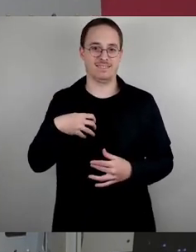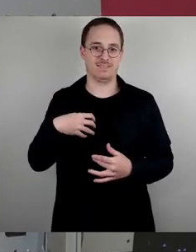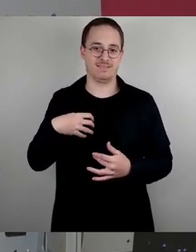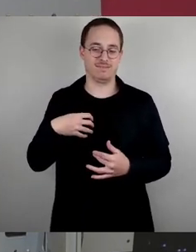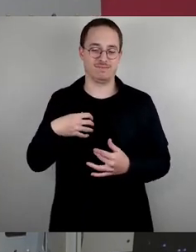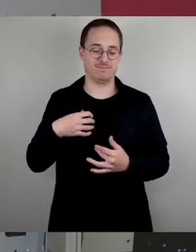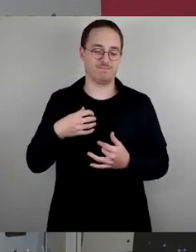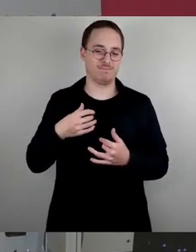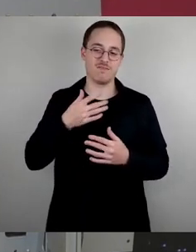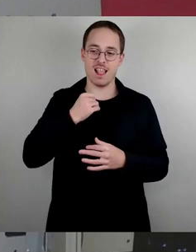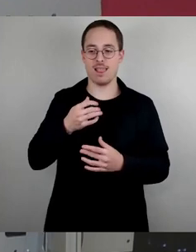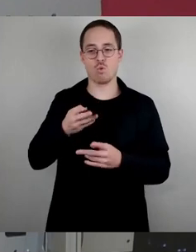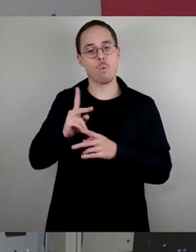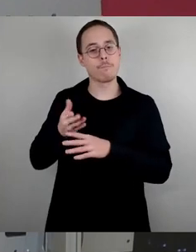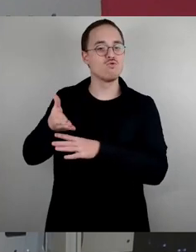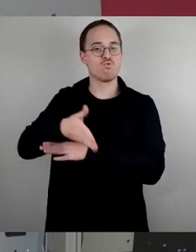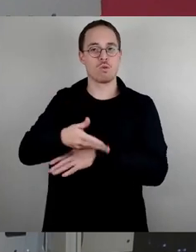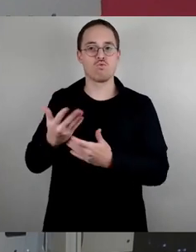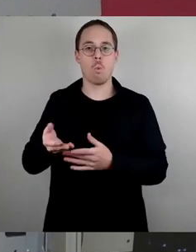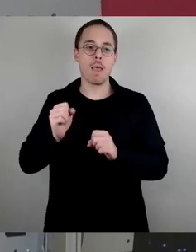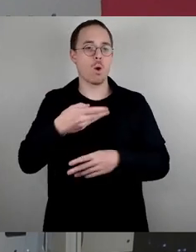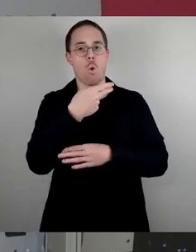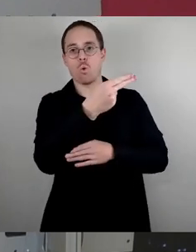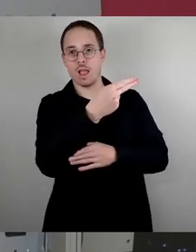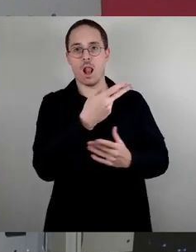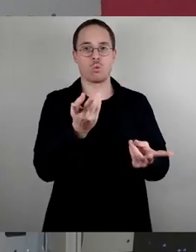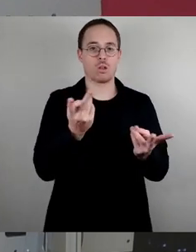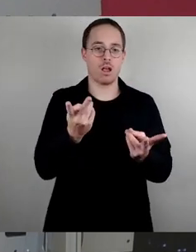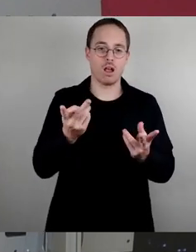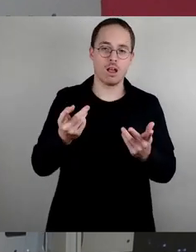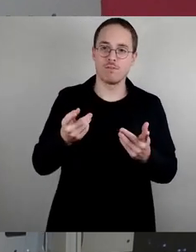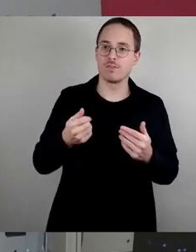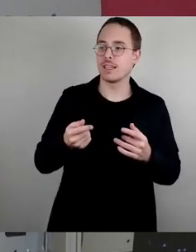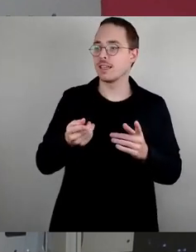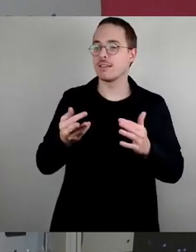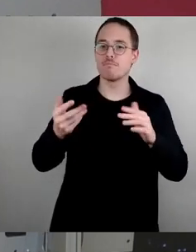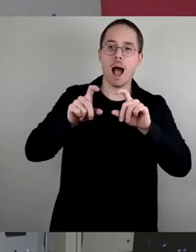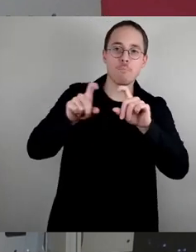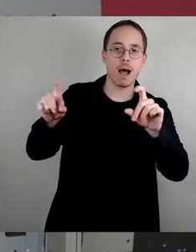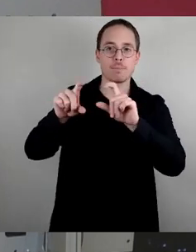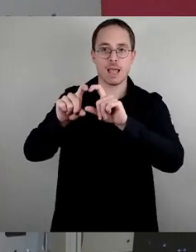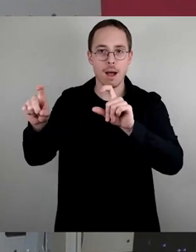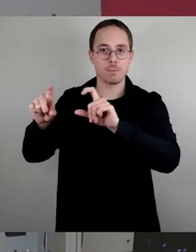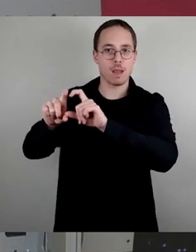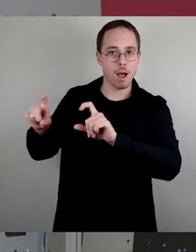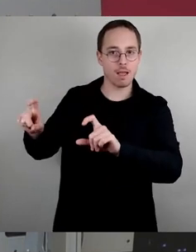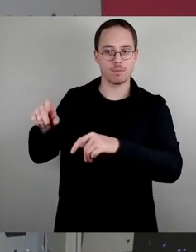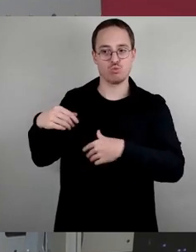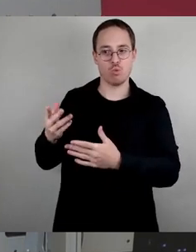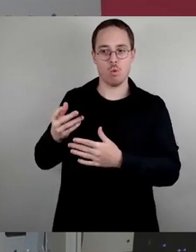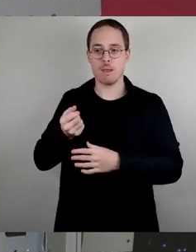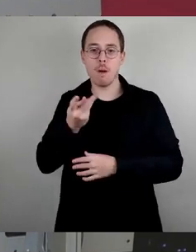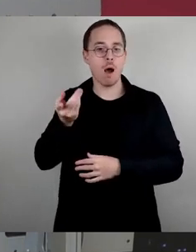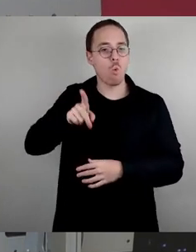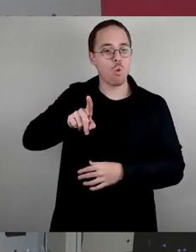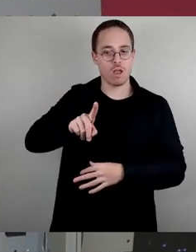möblierte Apartments entstanden, die ganz häufig eben von Menschen genutzt werden, die hier mal für ein paar Monate in der Stadt arbeiten, aber nicht auf